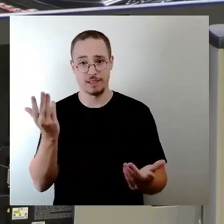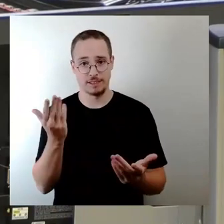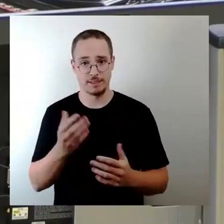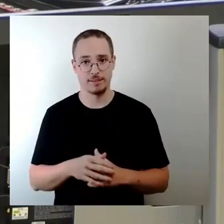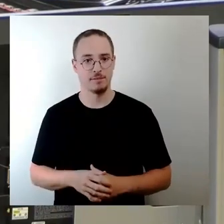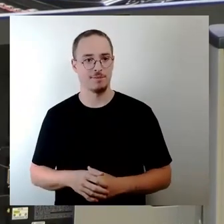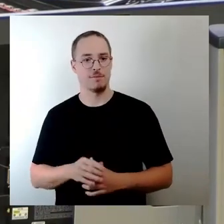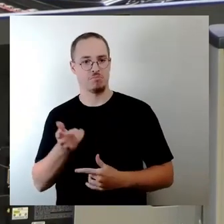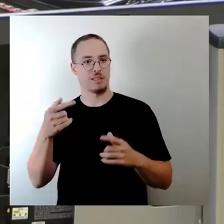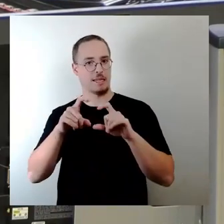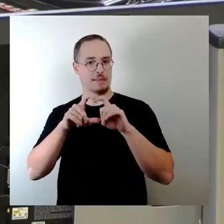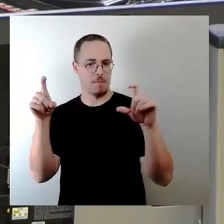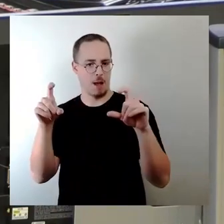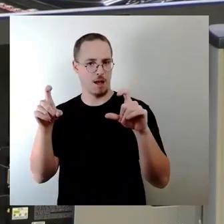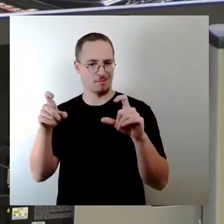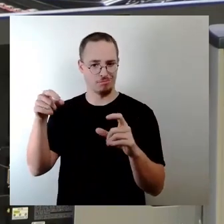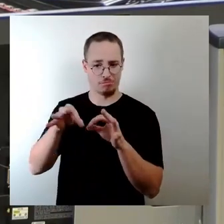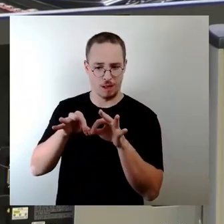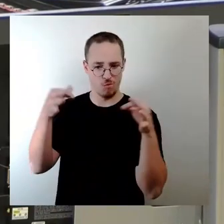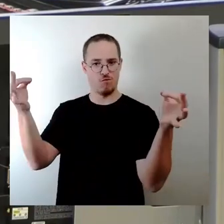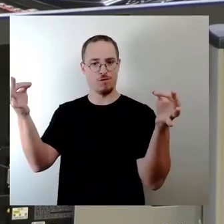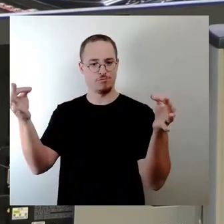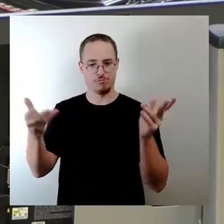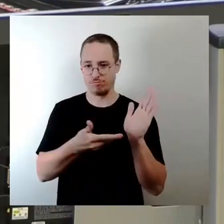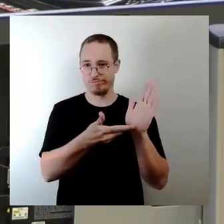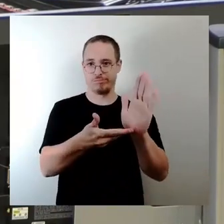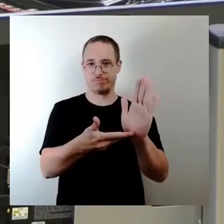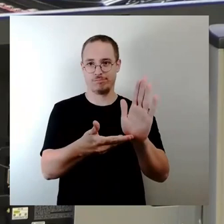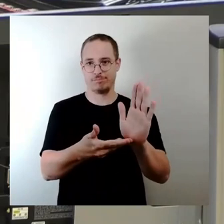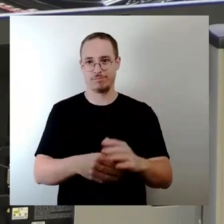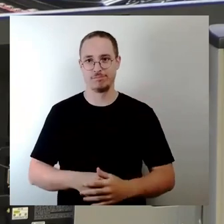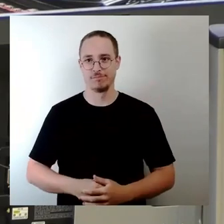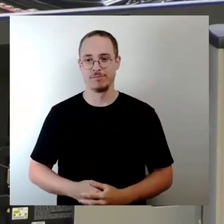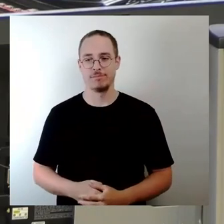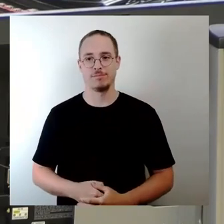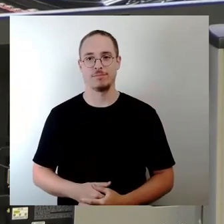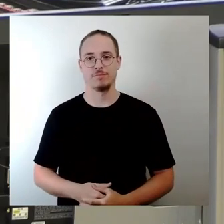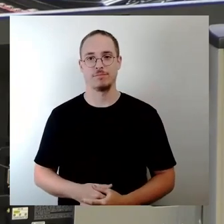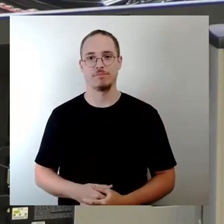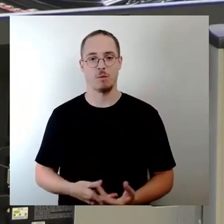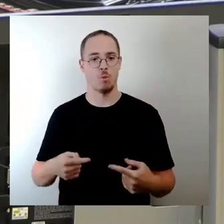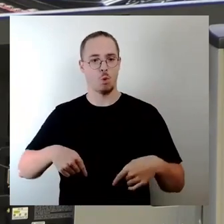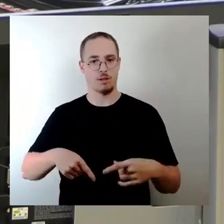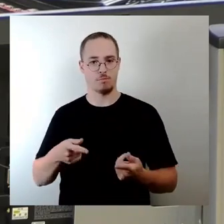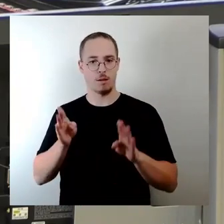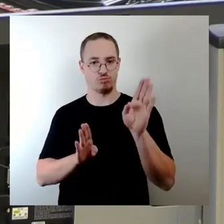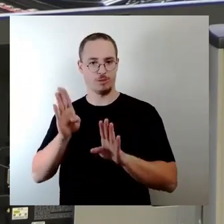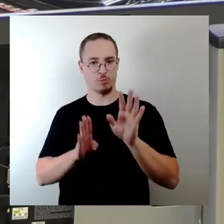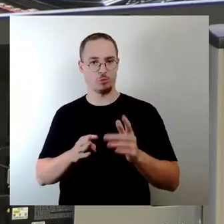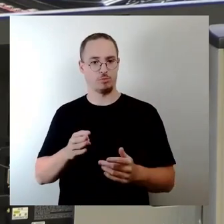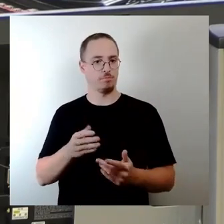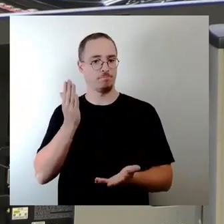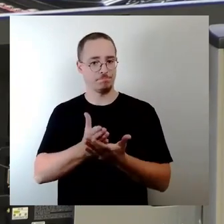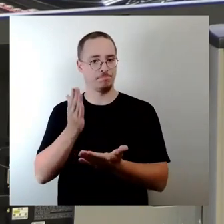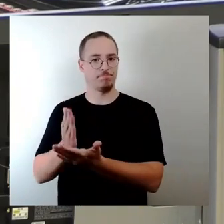halten. Und vielleicht können wir heute dann nach den zwei Abstimmungen auch Herrn Riedel zum 20